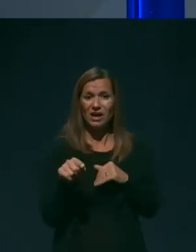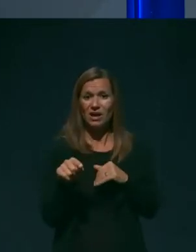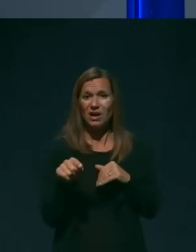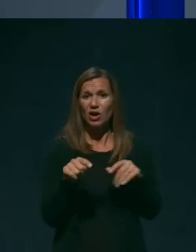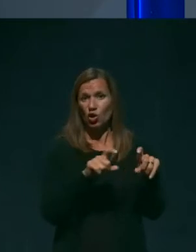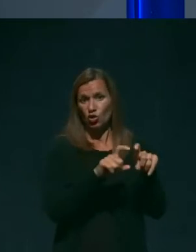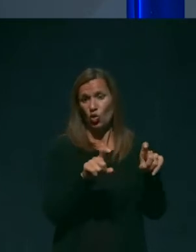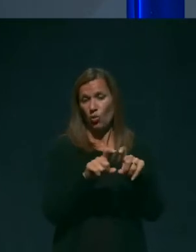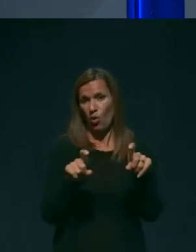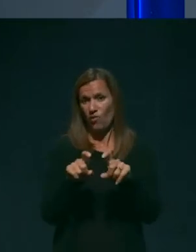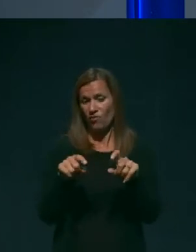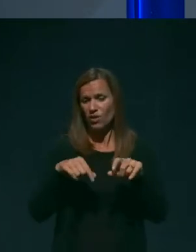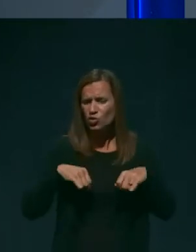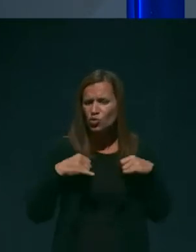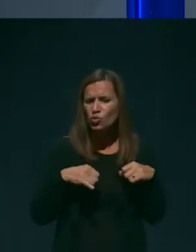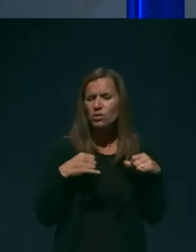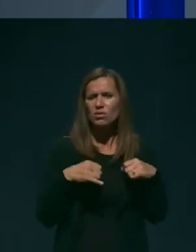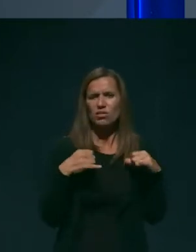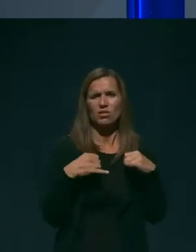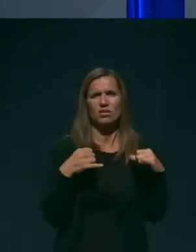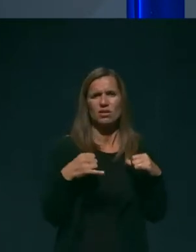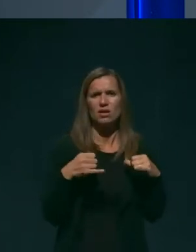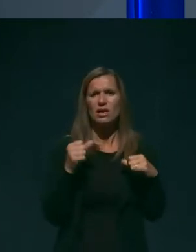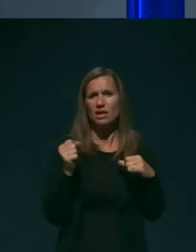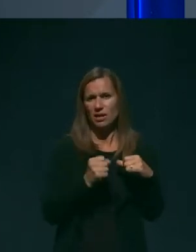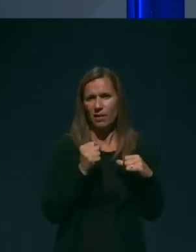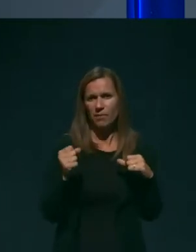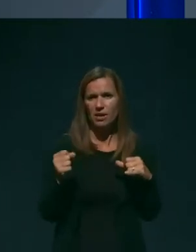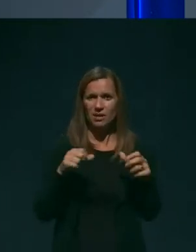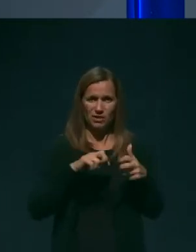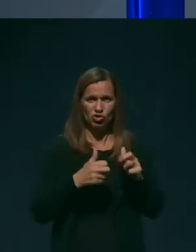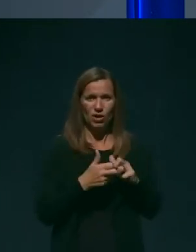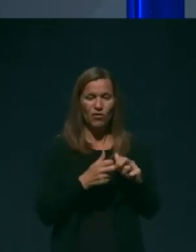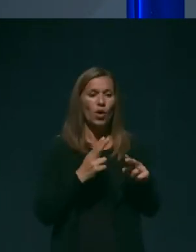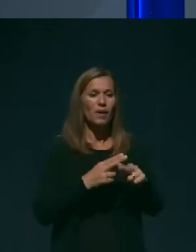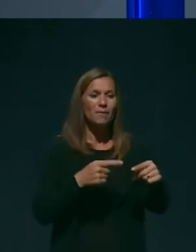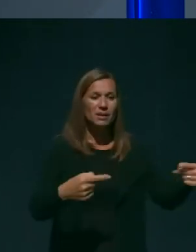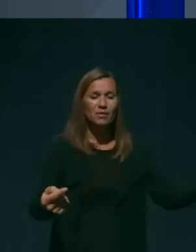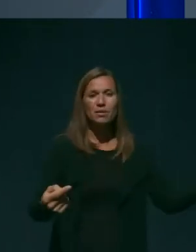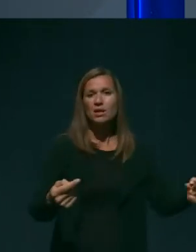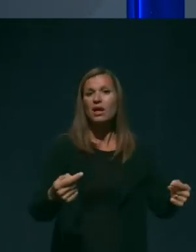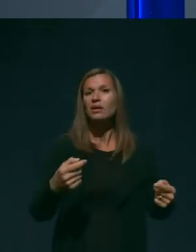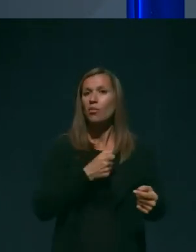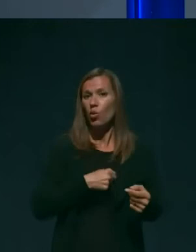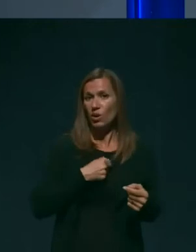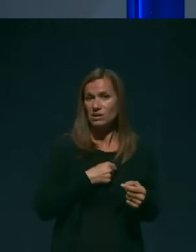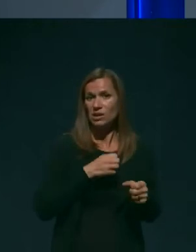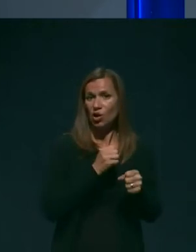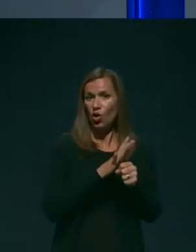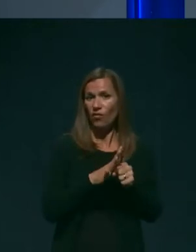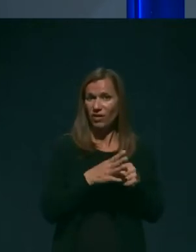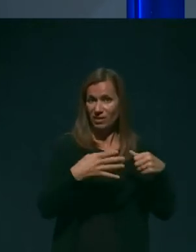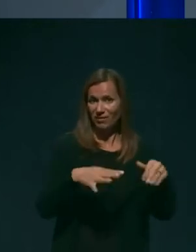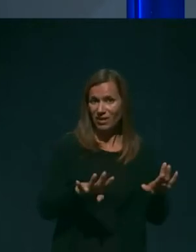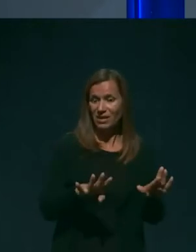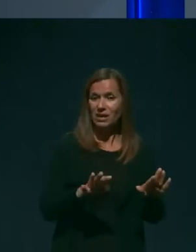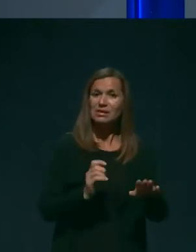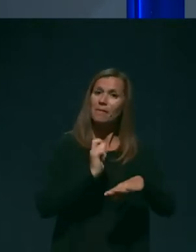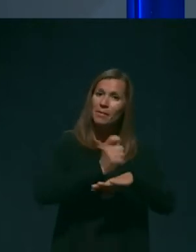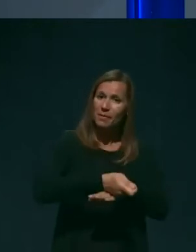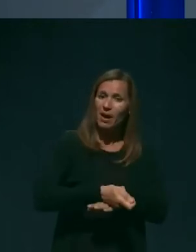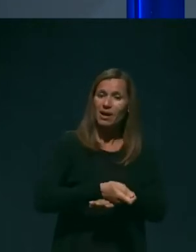da bi sveda težavo epidemije in bolezni COVID-19 premagali z